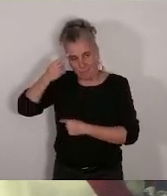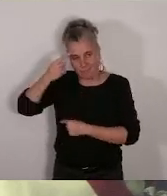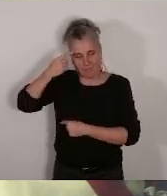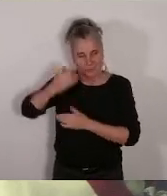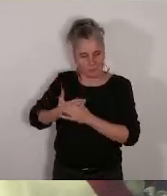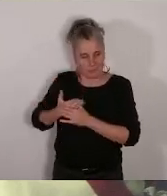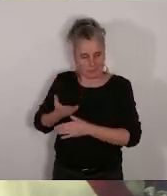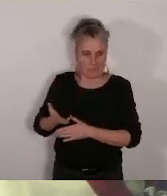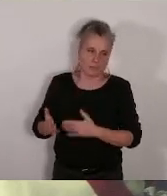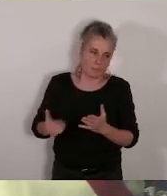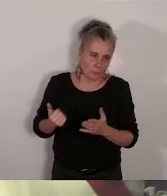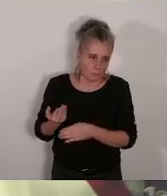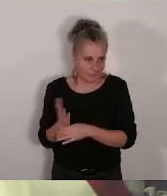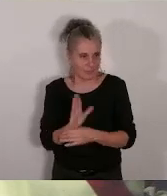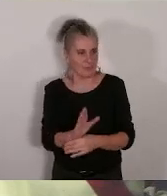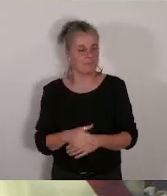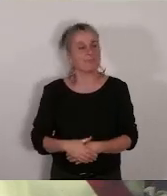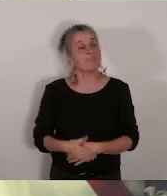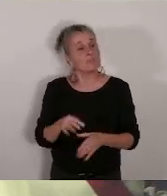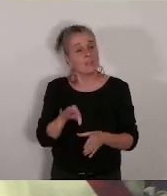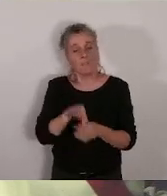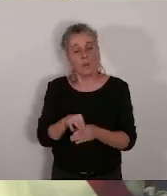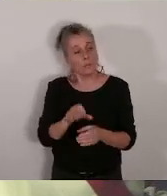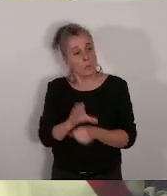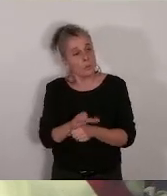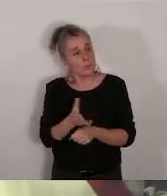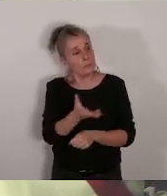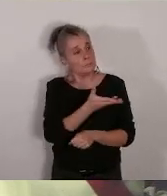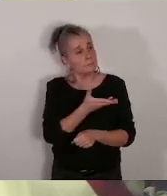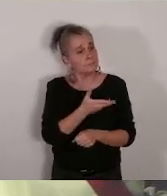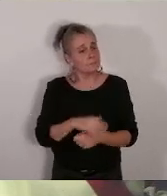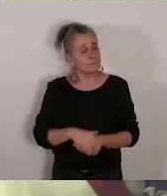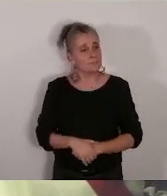je prends les votes y a-t-il des contres